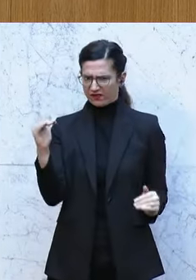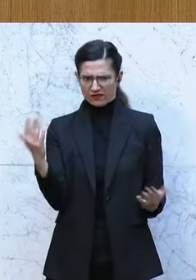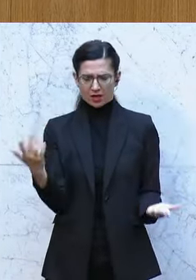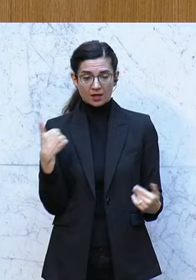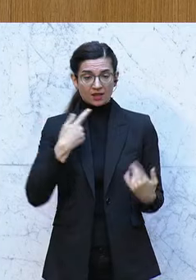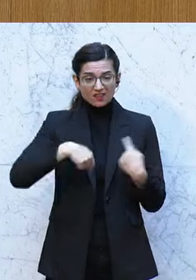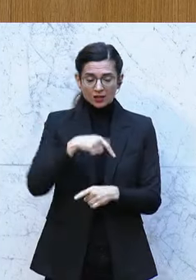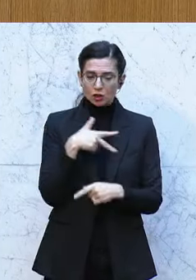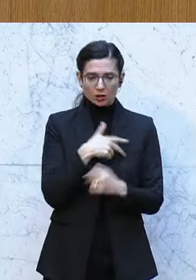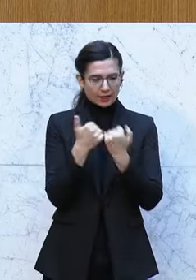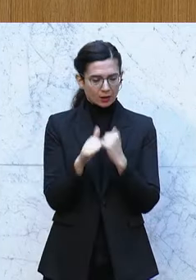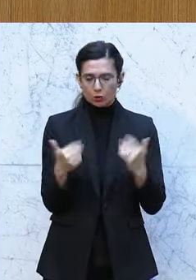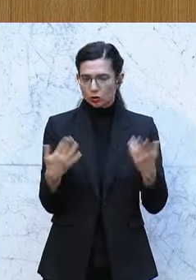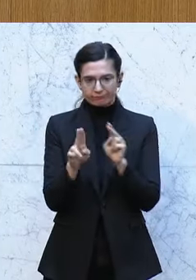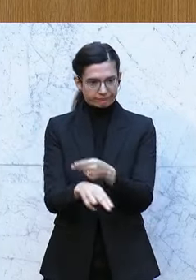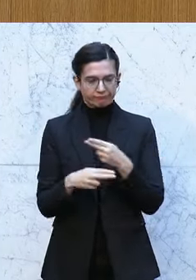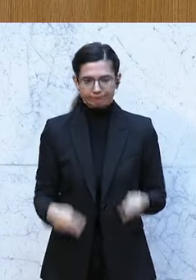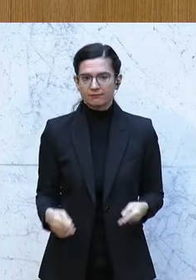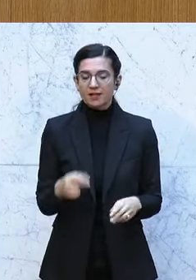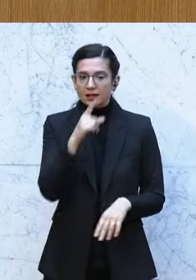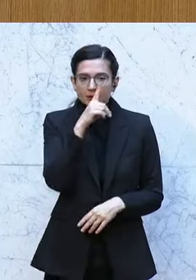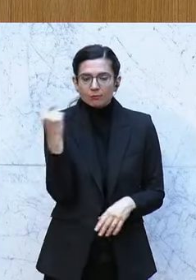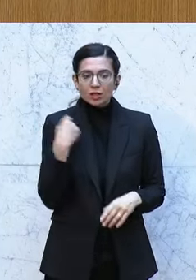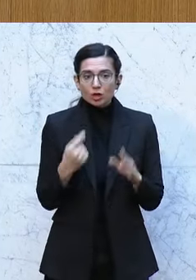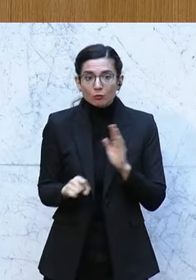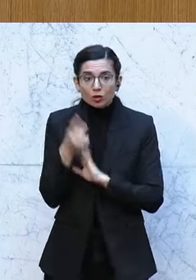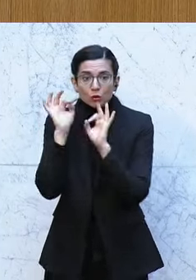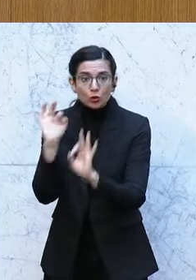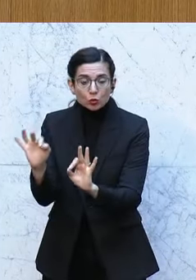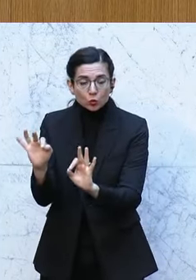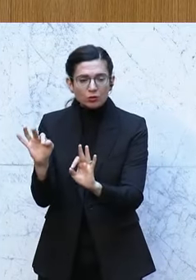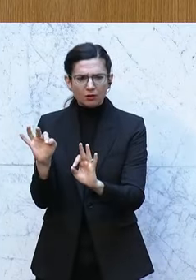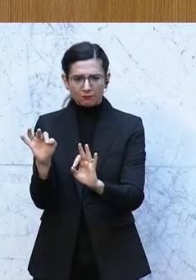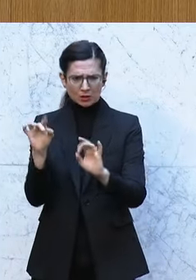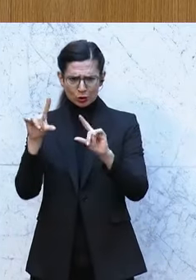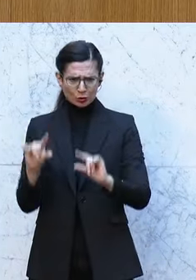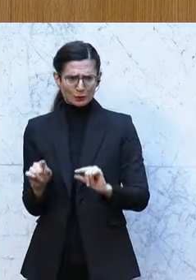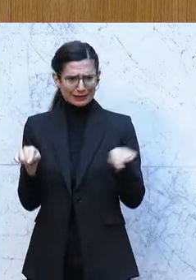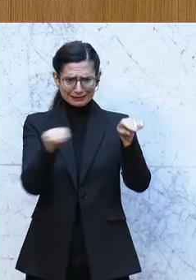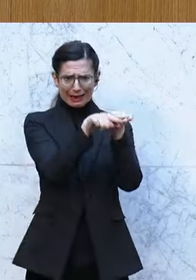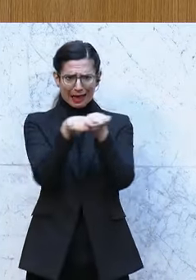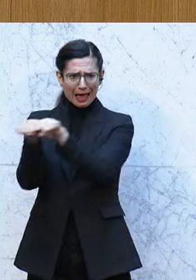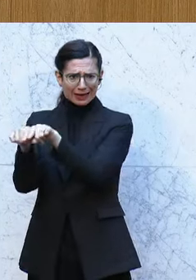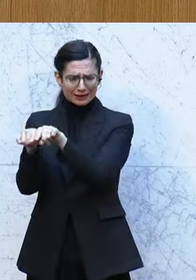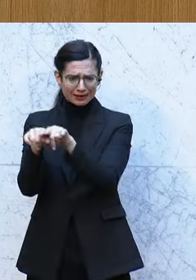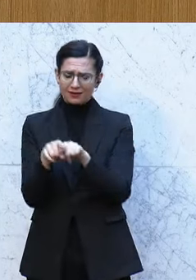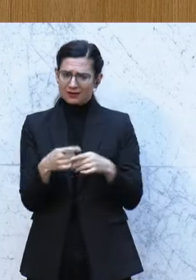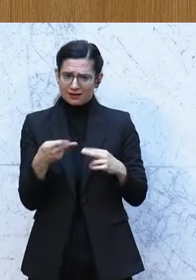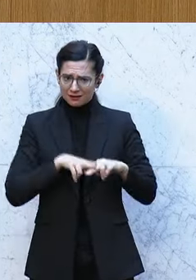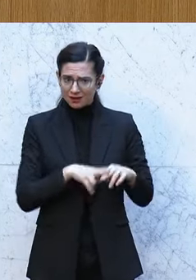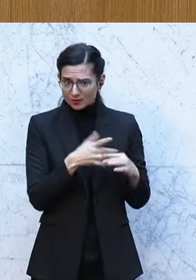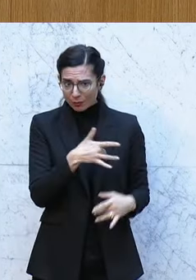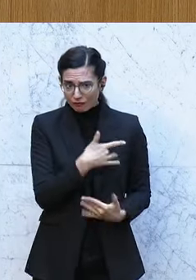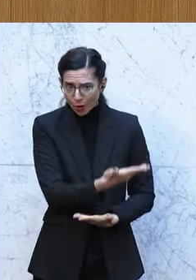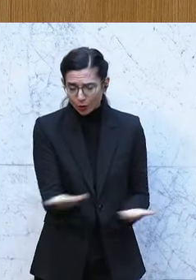Sozialdemokratie sagen, das geht nicht. Menschen, denen es besonders gut geht, sollen zumindest den gleichen Beitrag zahlen, wie alle anderen.